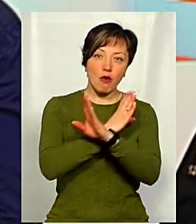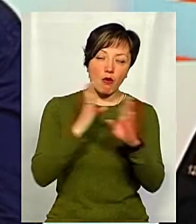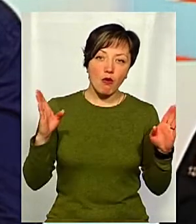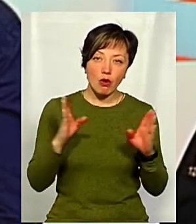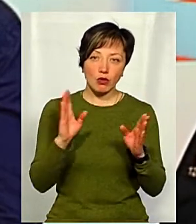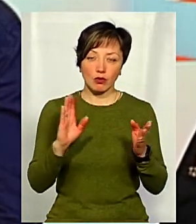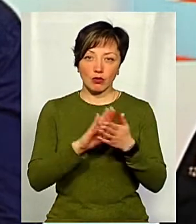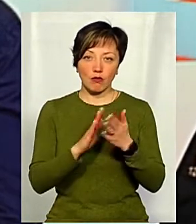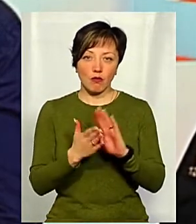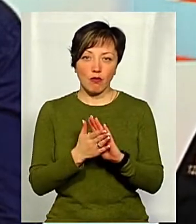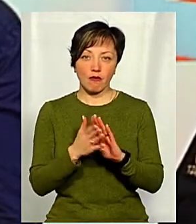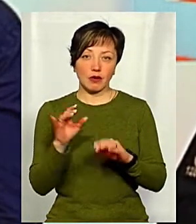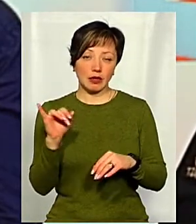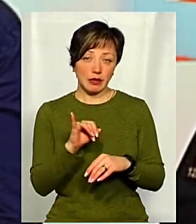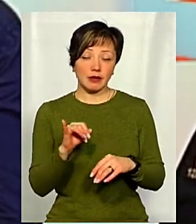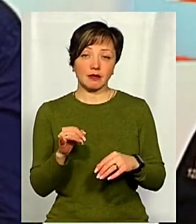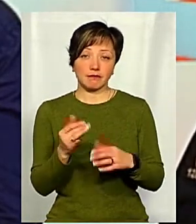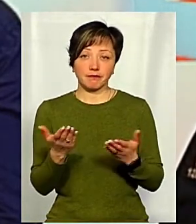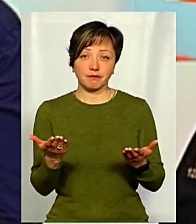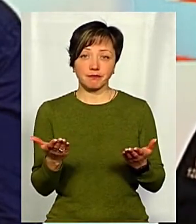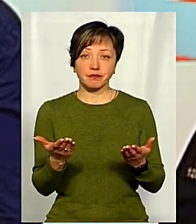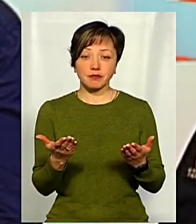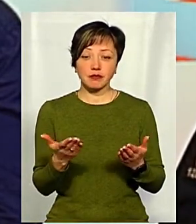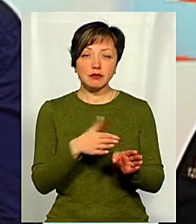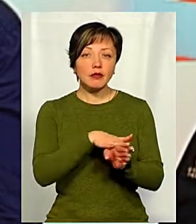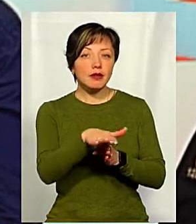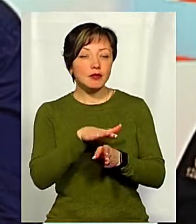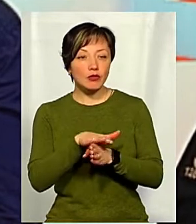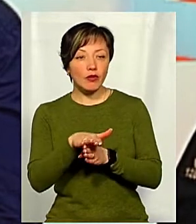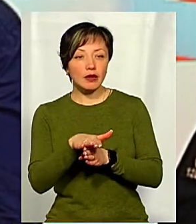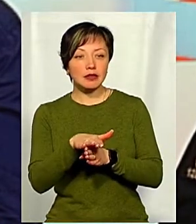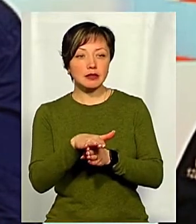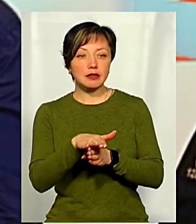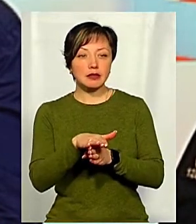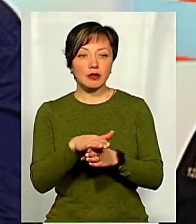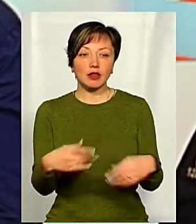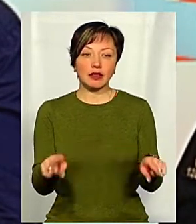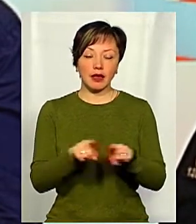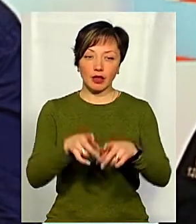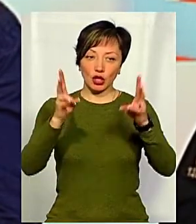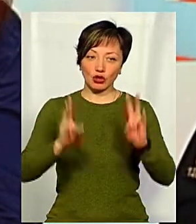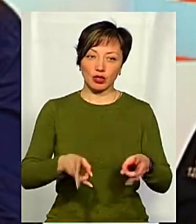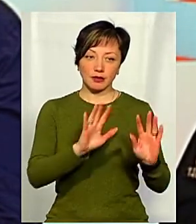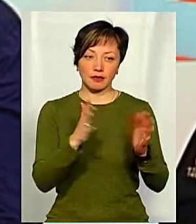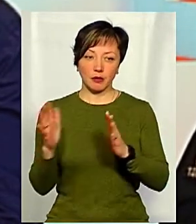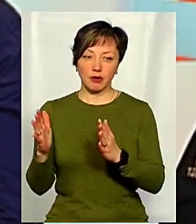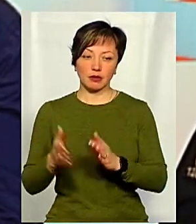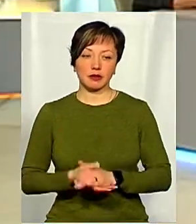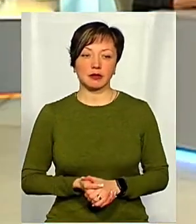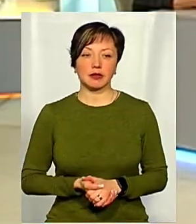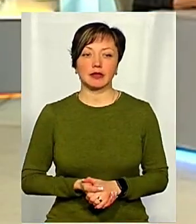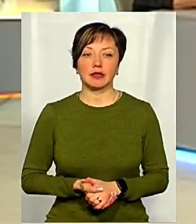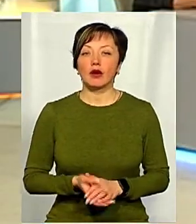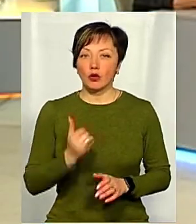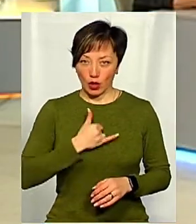умови, не сприяють тому всьому. І відповідно відбуваються отакі нещасні випадки, про які ми